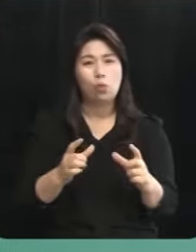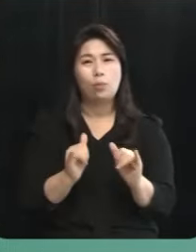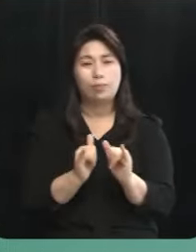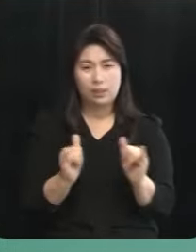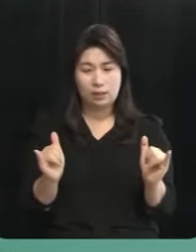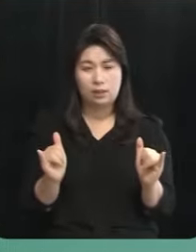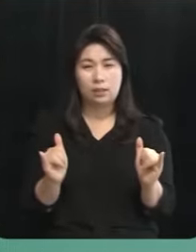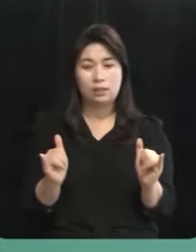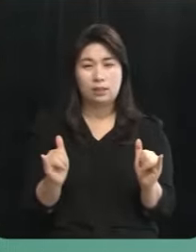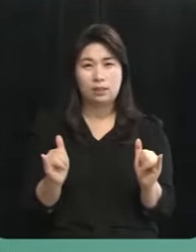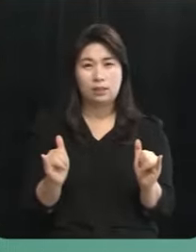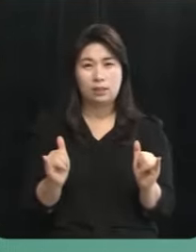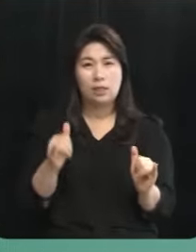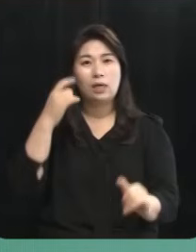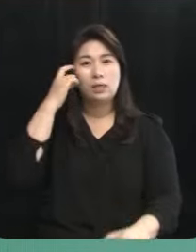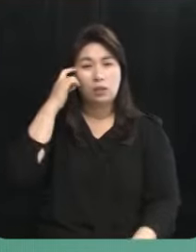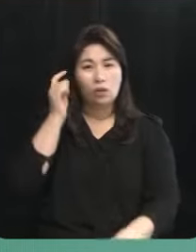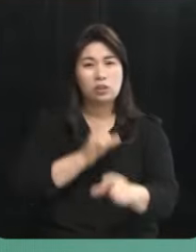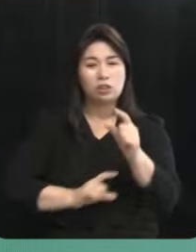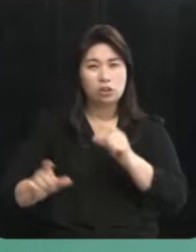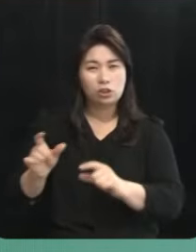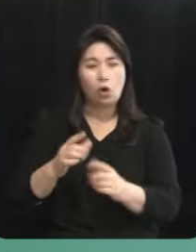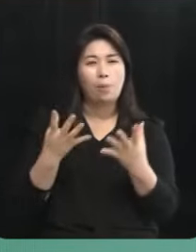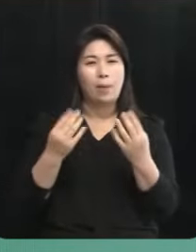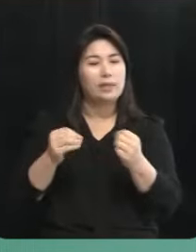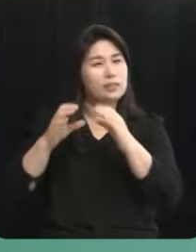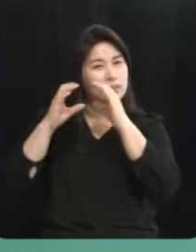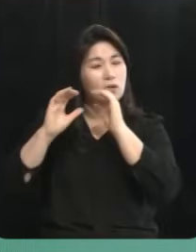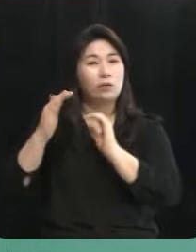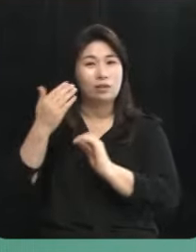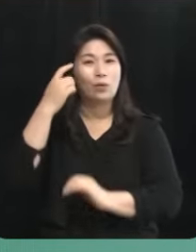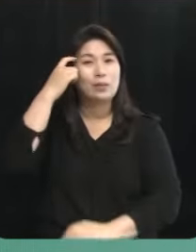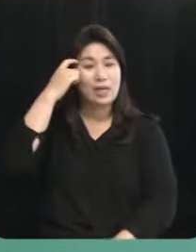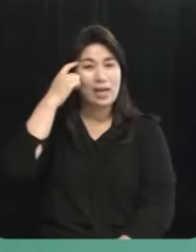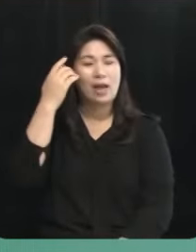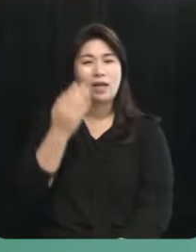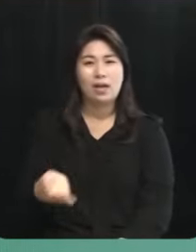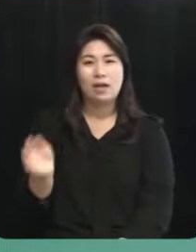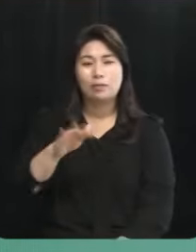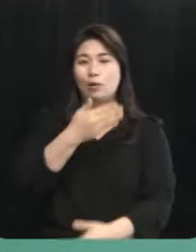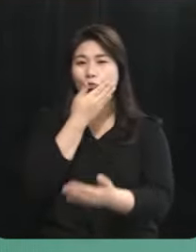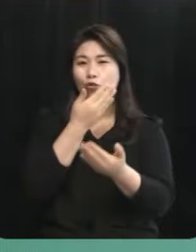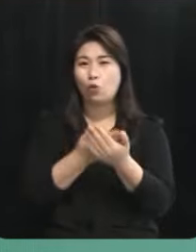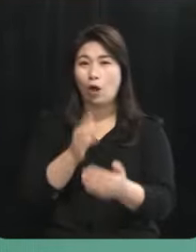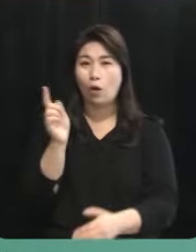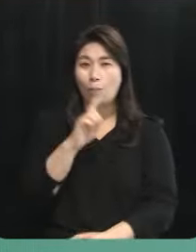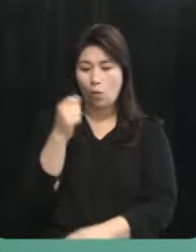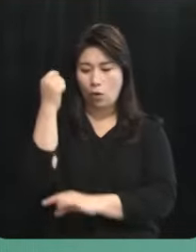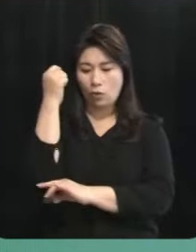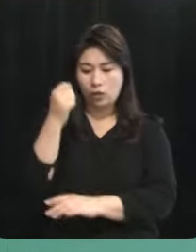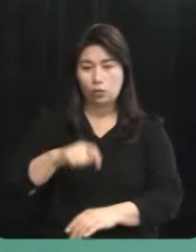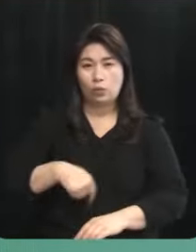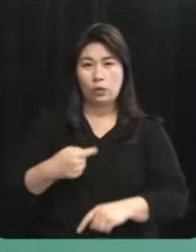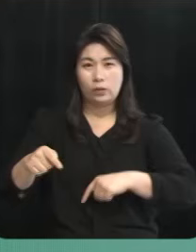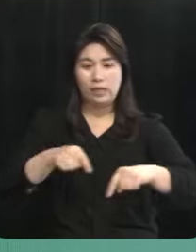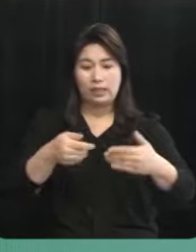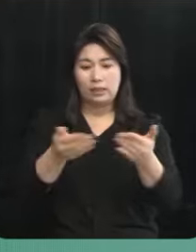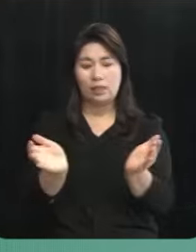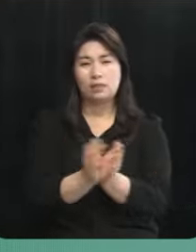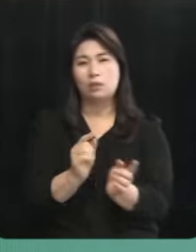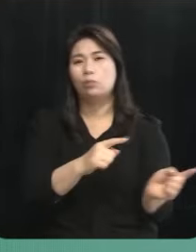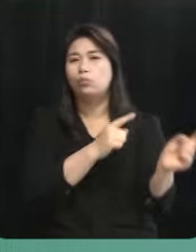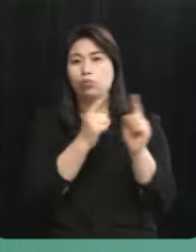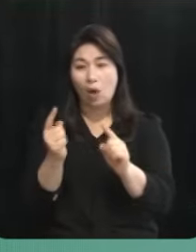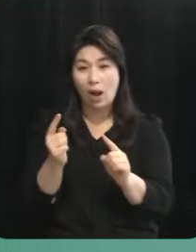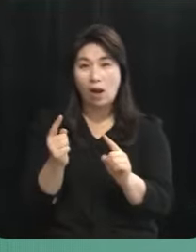의견을 더 적극적으로 들어야 한다고 생각합니다 하지만 핵심은 기초자치단체를 부활하는 것입니다